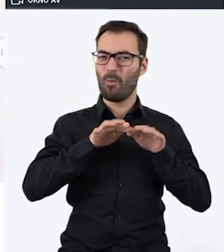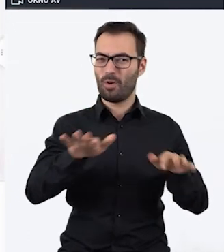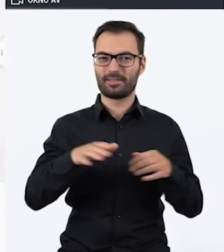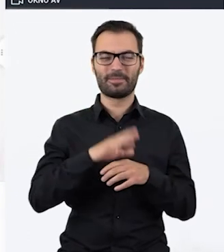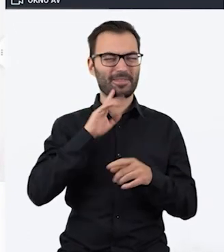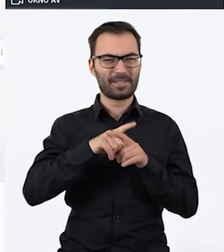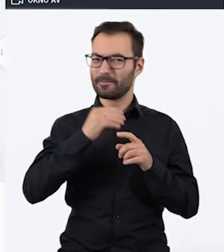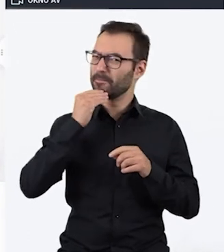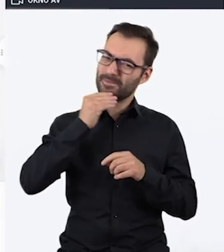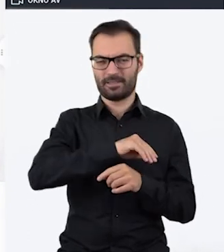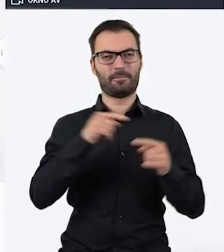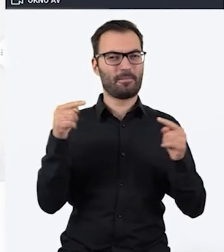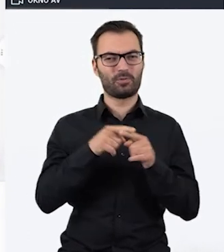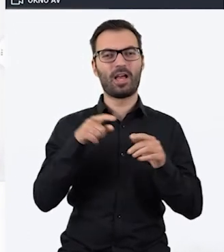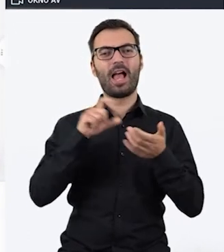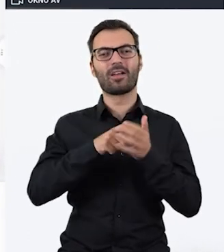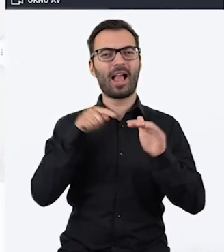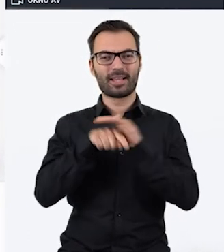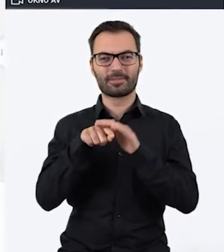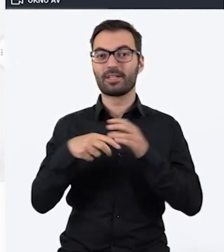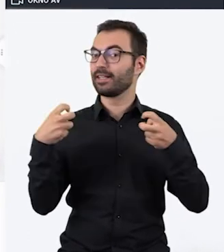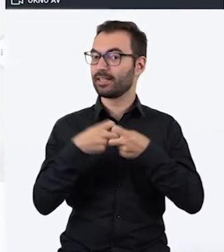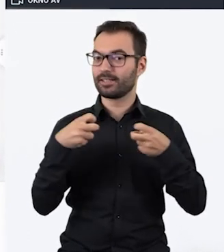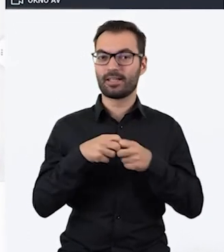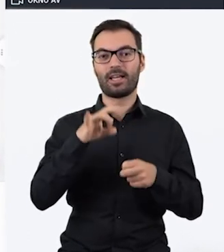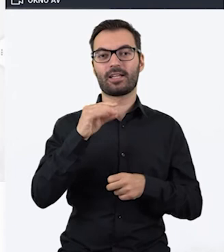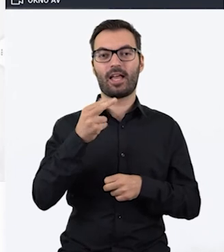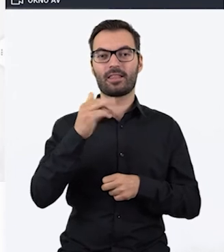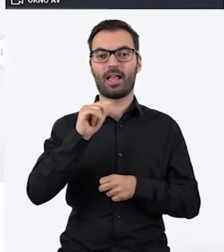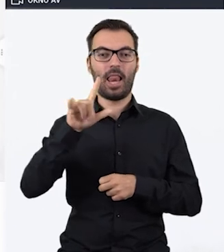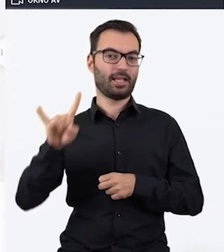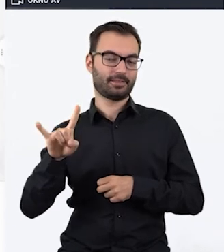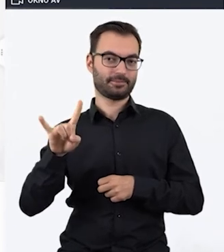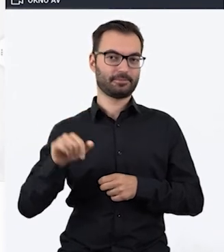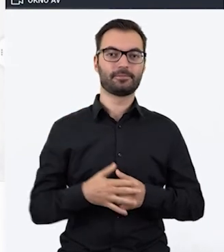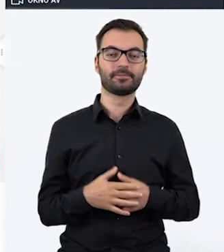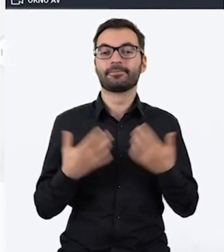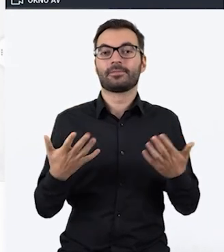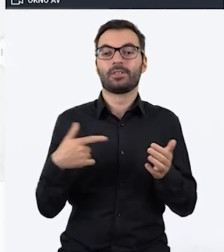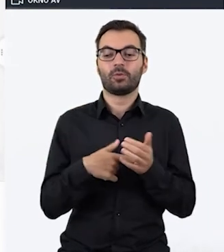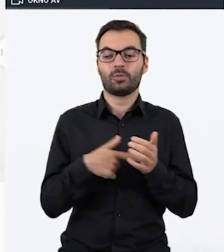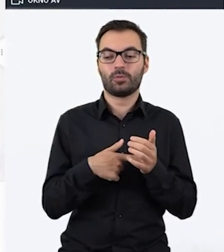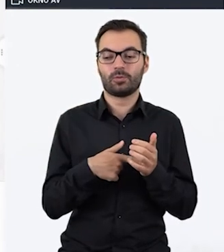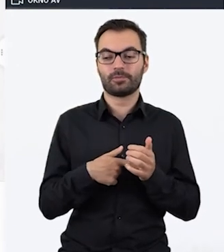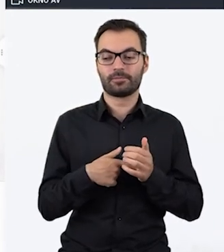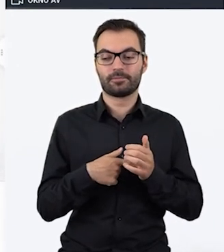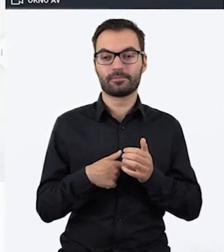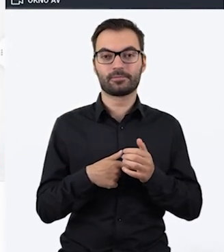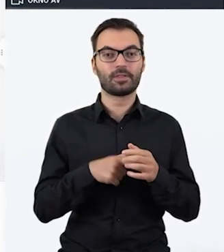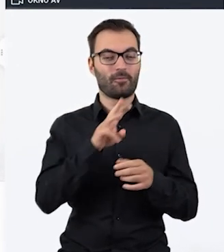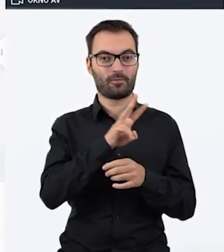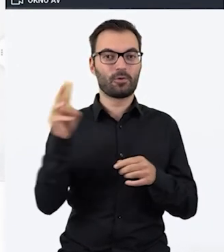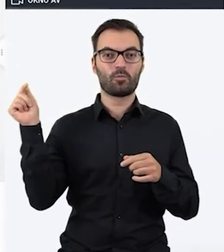najlepszych do tworzenia escape room'ów online, czyli Genially. Tak, Genially. Drodzy Państwo, tutaj na tym portalu